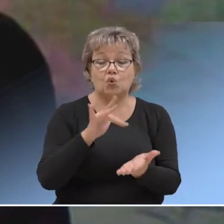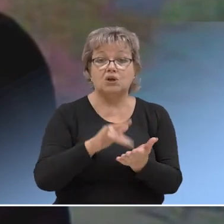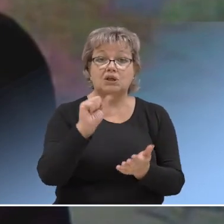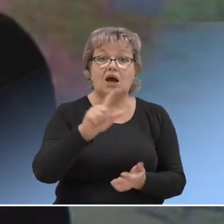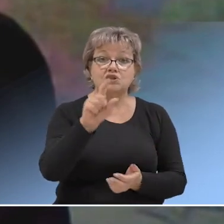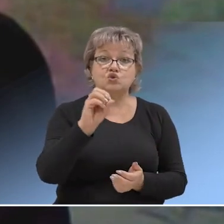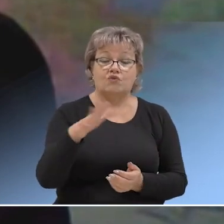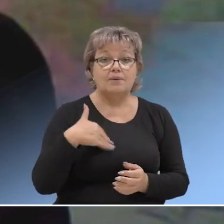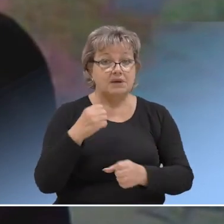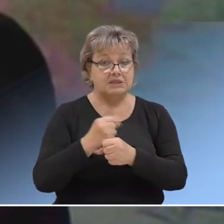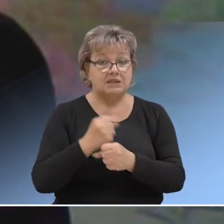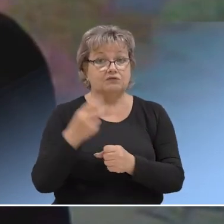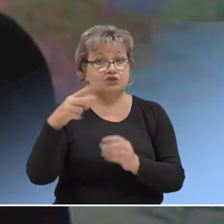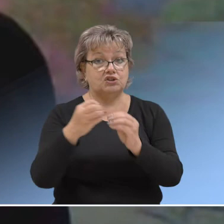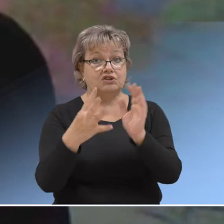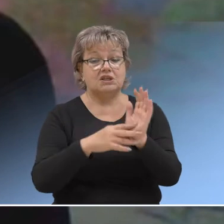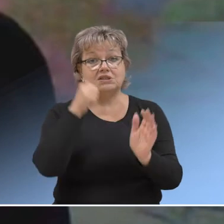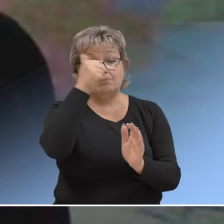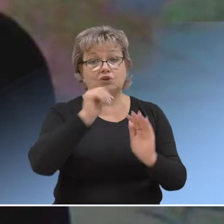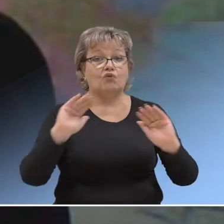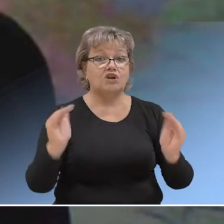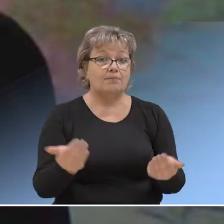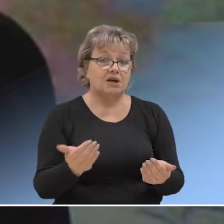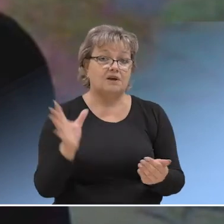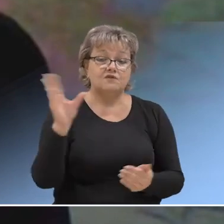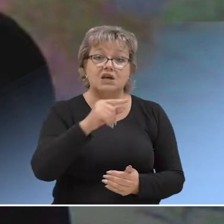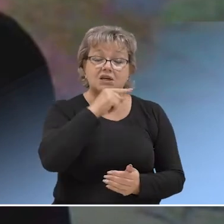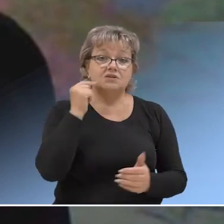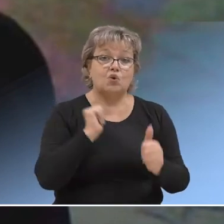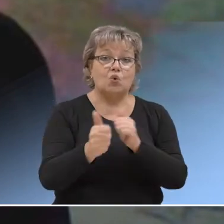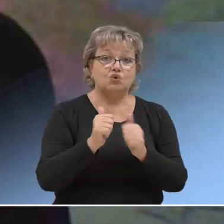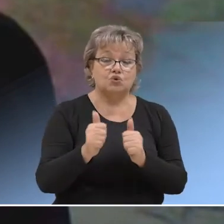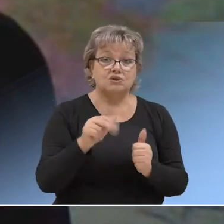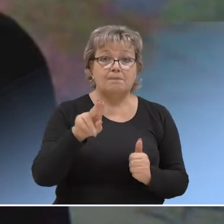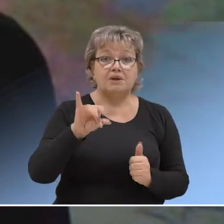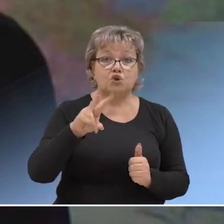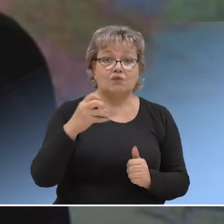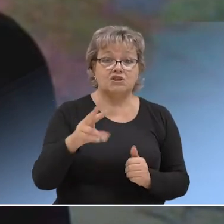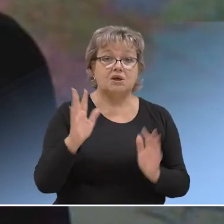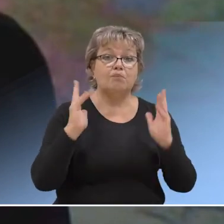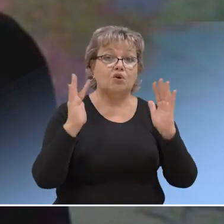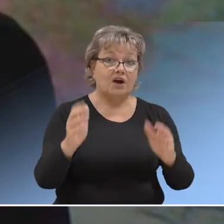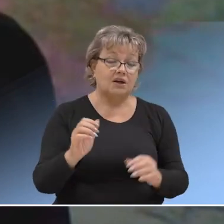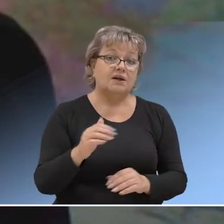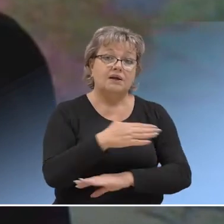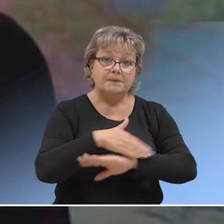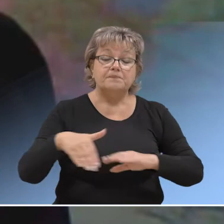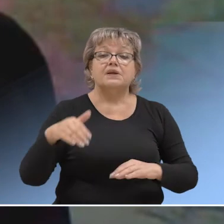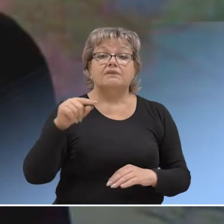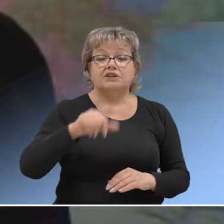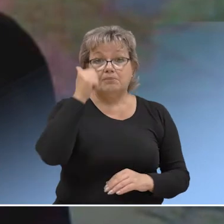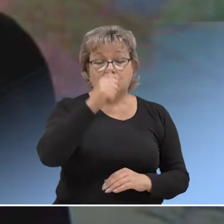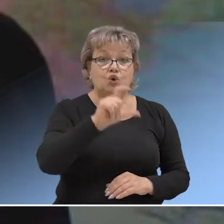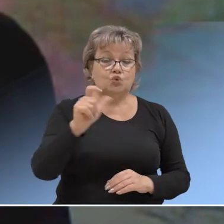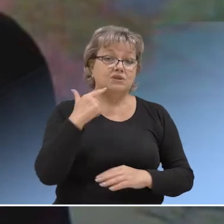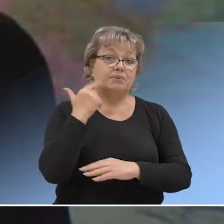город Азов мы делали в 2019 году в рамках всероссийского конкурса «Петровский бульвар». При этом в